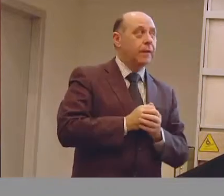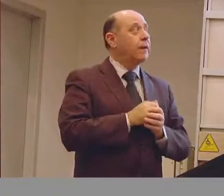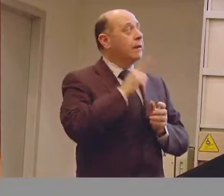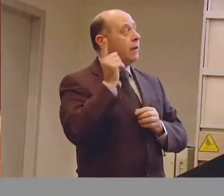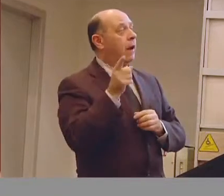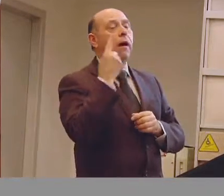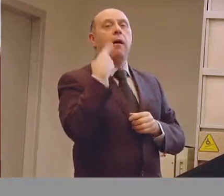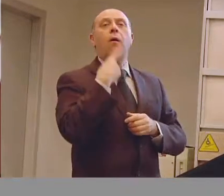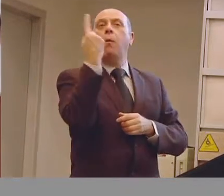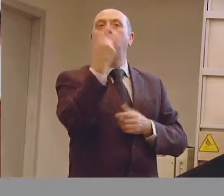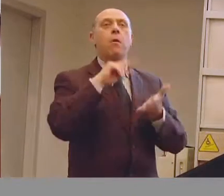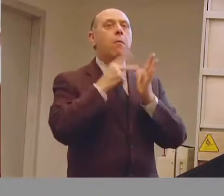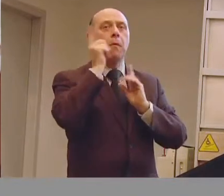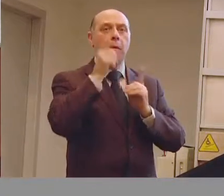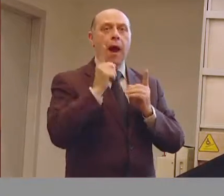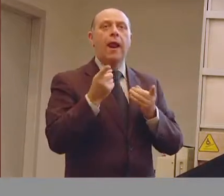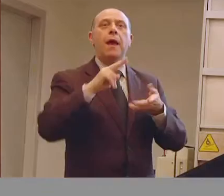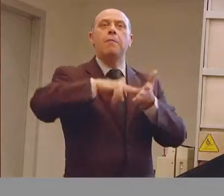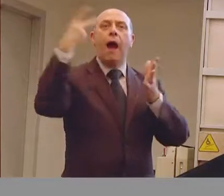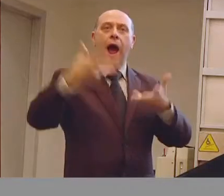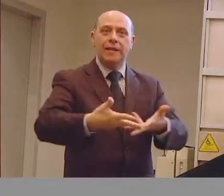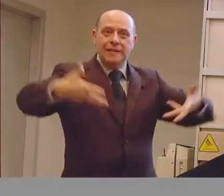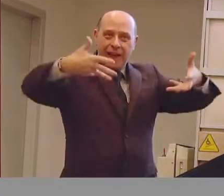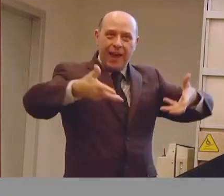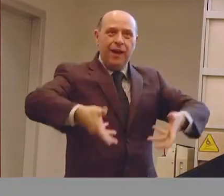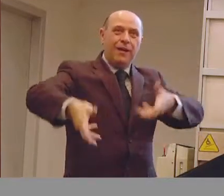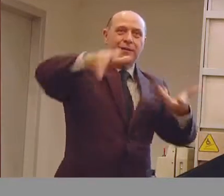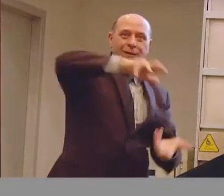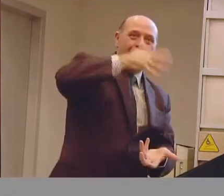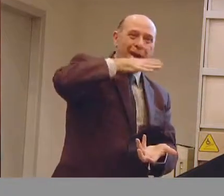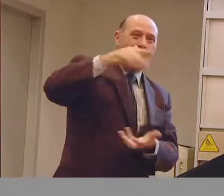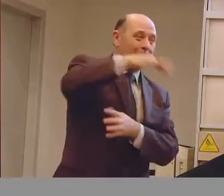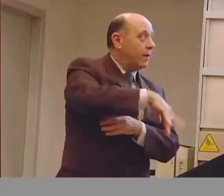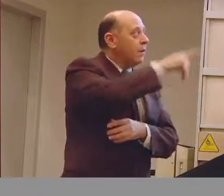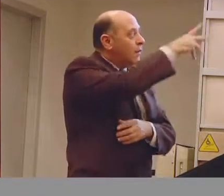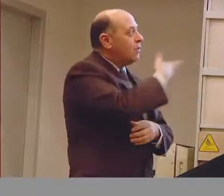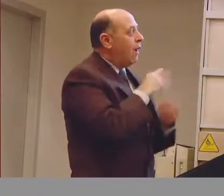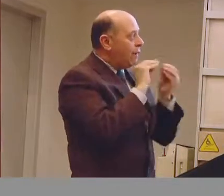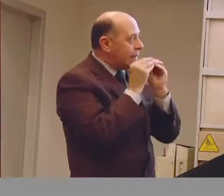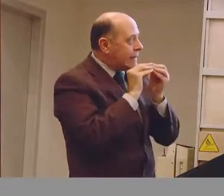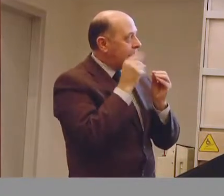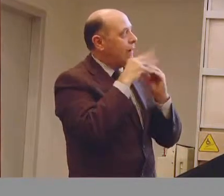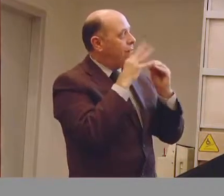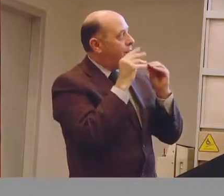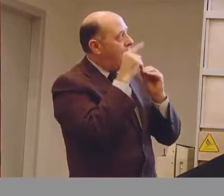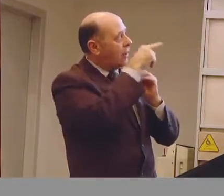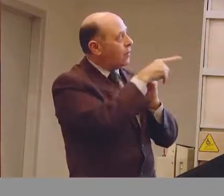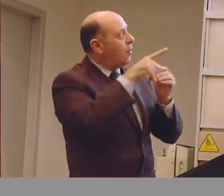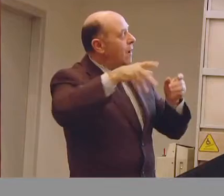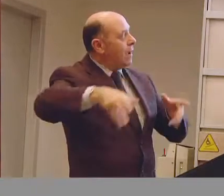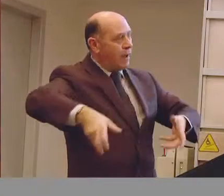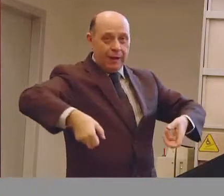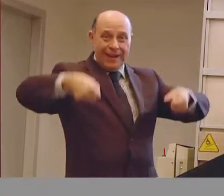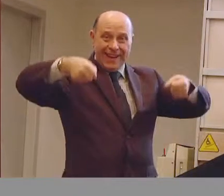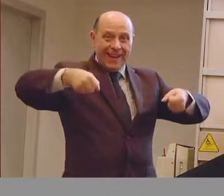estrema difficoltà era scolare la pasta, quindi si è fatto un intervento con questo braccetto dove viene in qualche modo diciamo così imbragata la